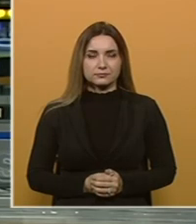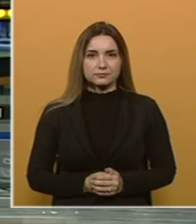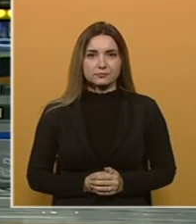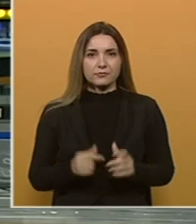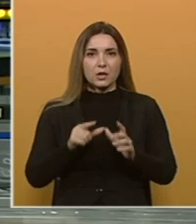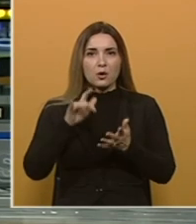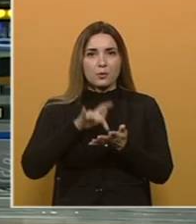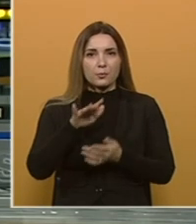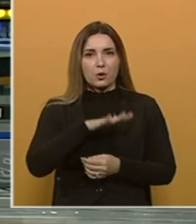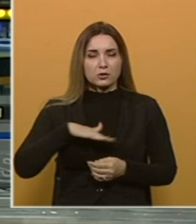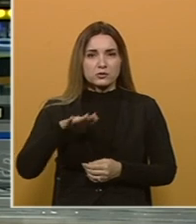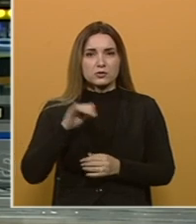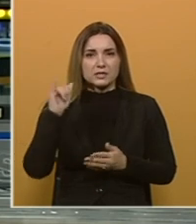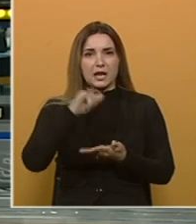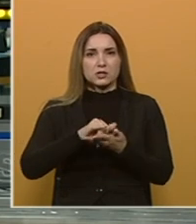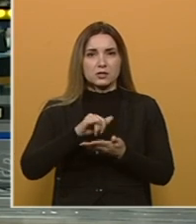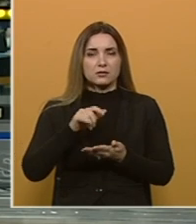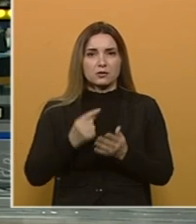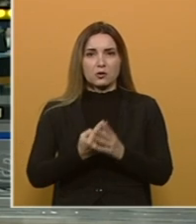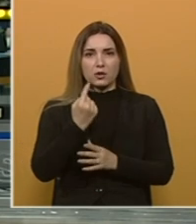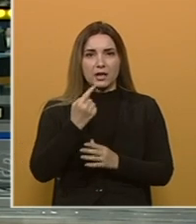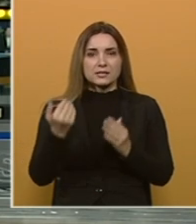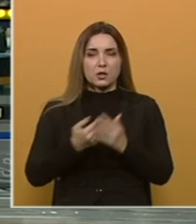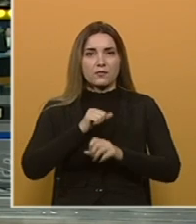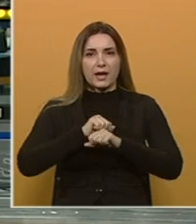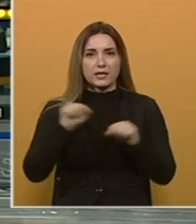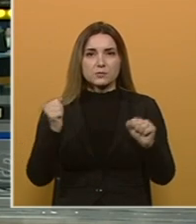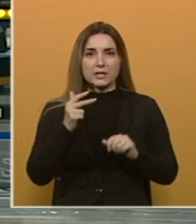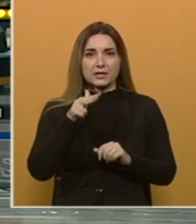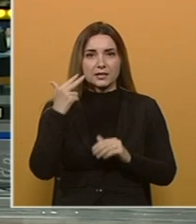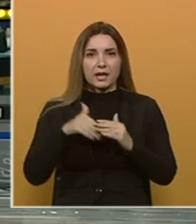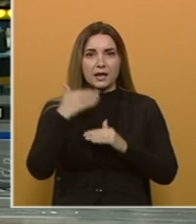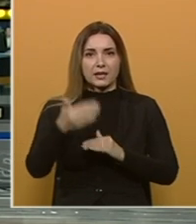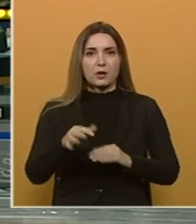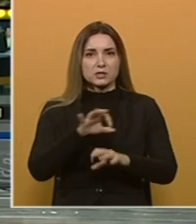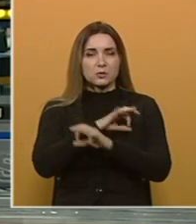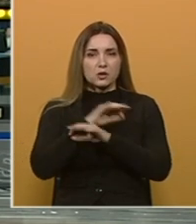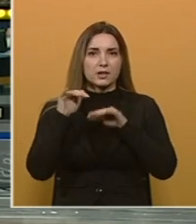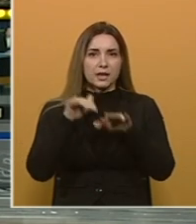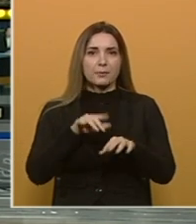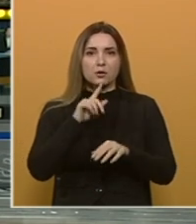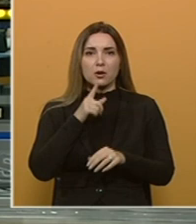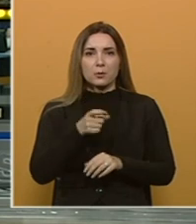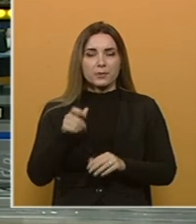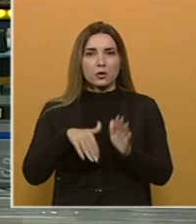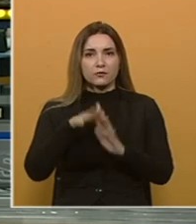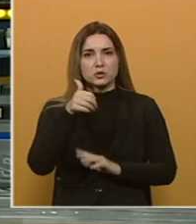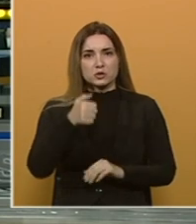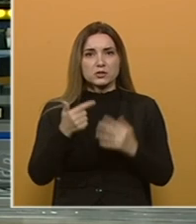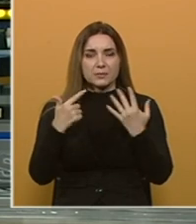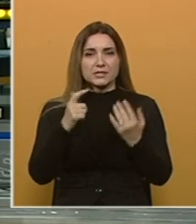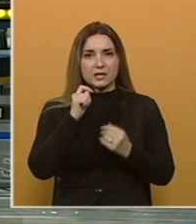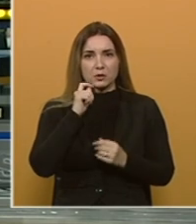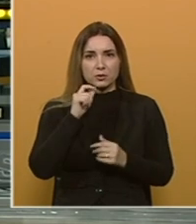U području oko zračne luke u Kabulu dogodila se nova eksplozija tri dana nakon smrtonosnog napada u kojem je ubijeno više od 170